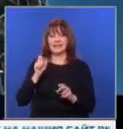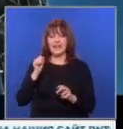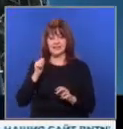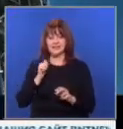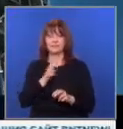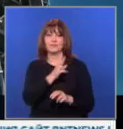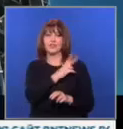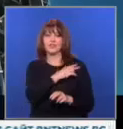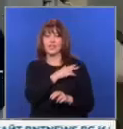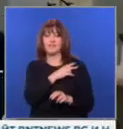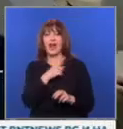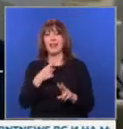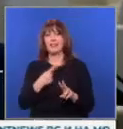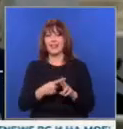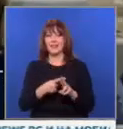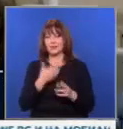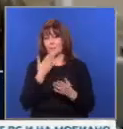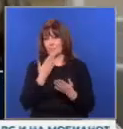агенция Бил Нелсън призна.